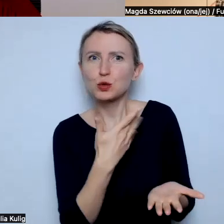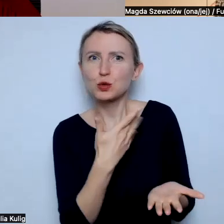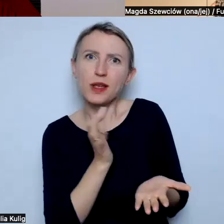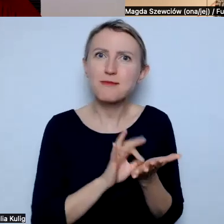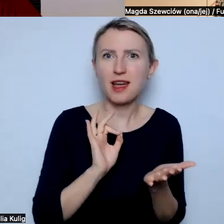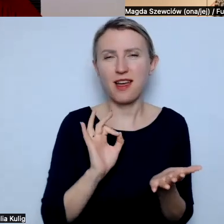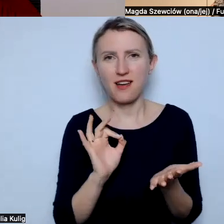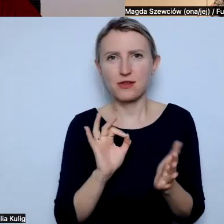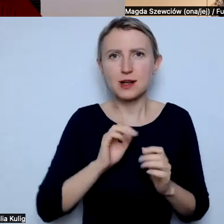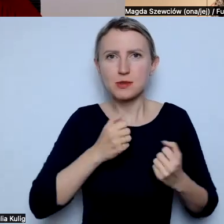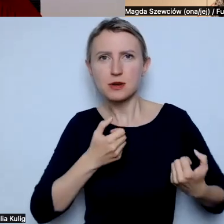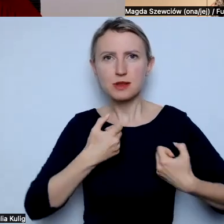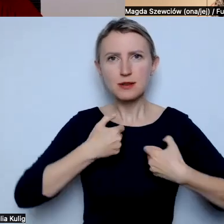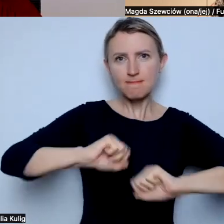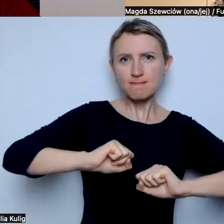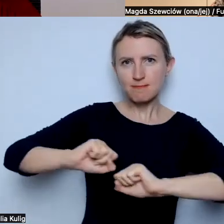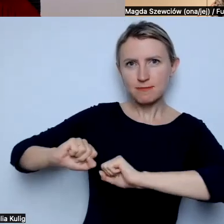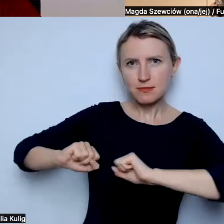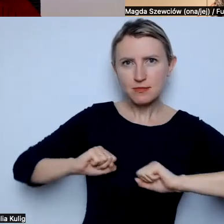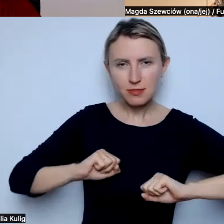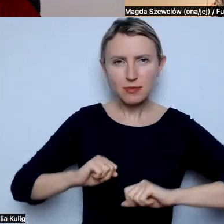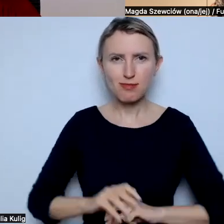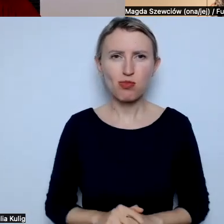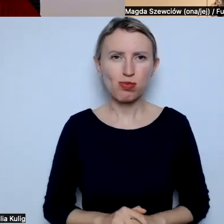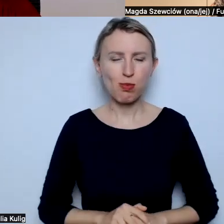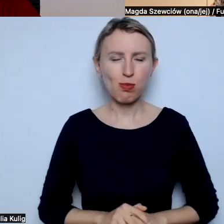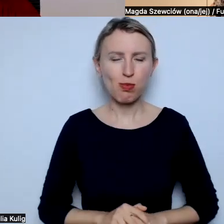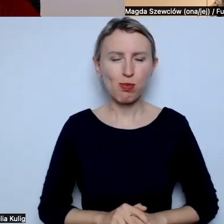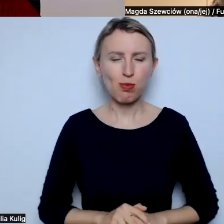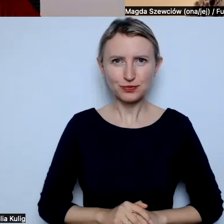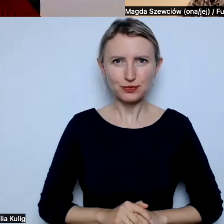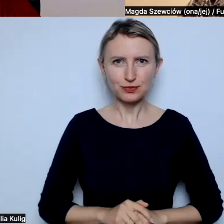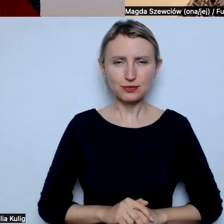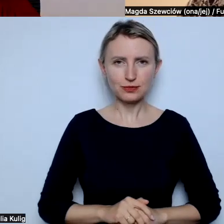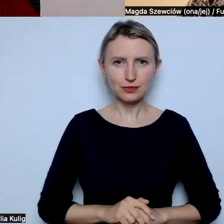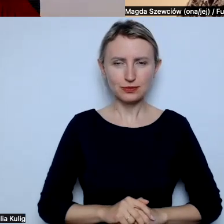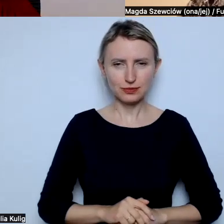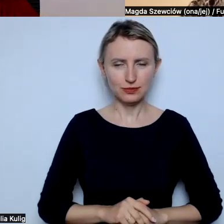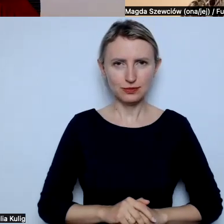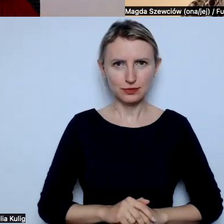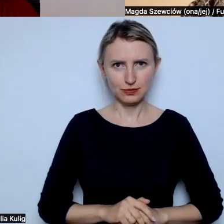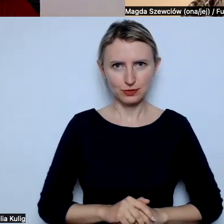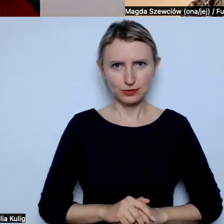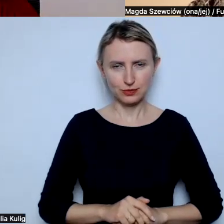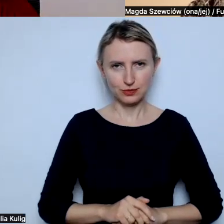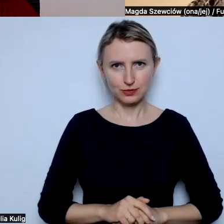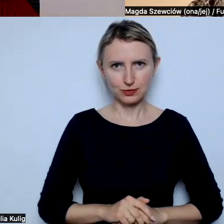obwarowuje w jakichś dość skrajnych stanowiskach. Tak.